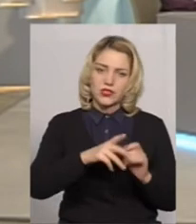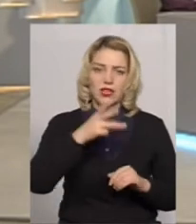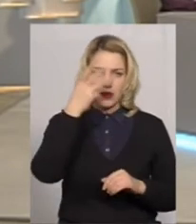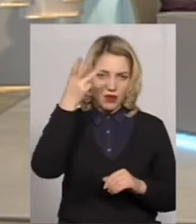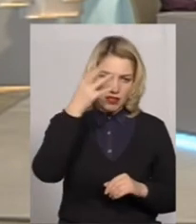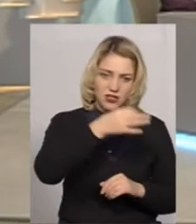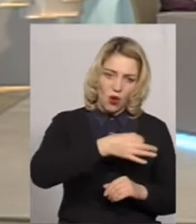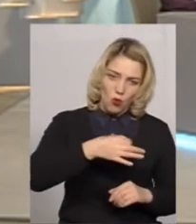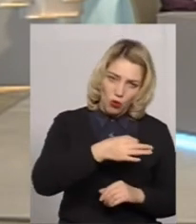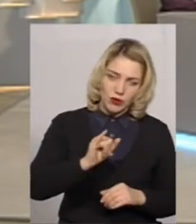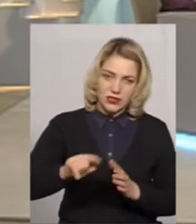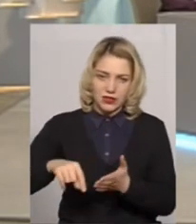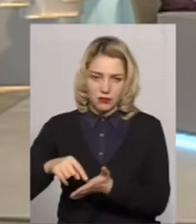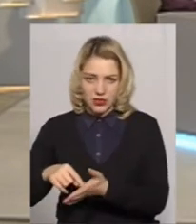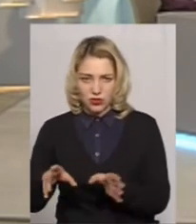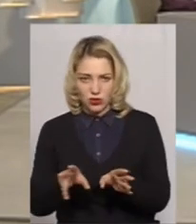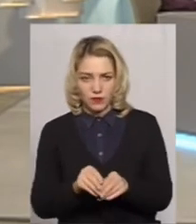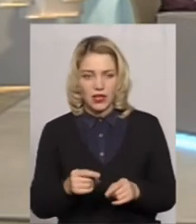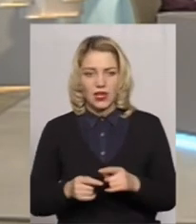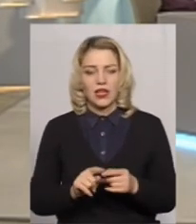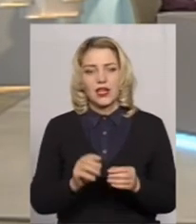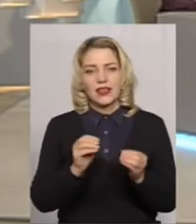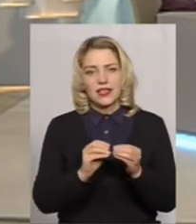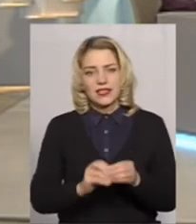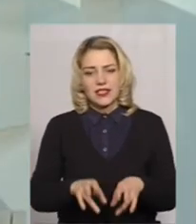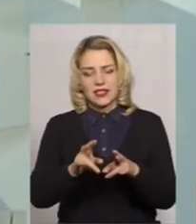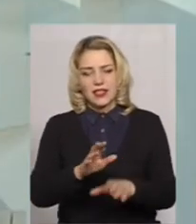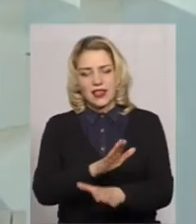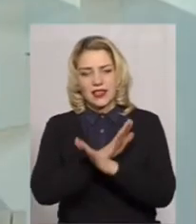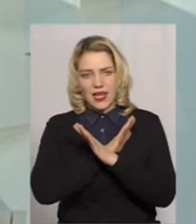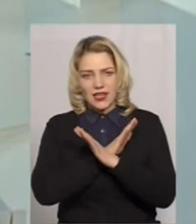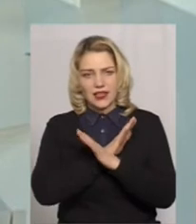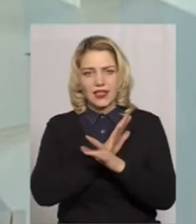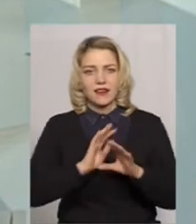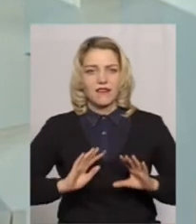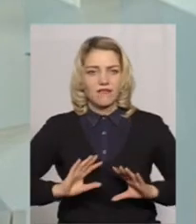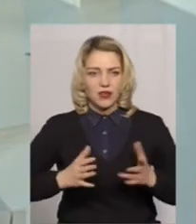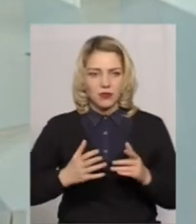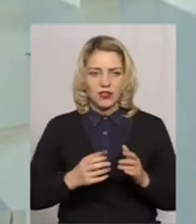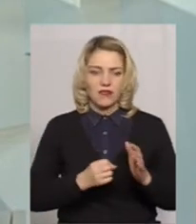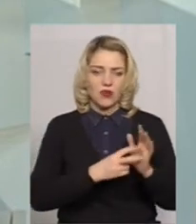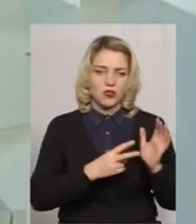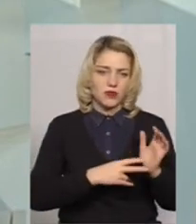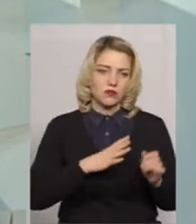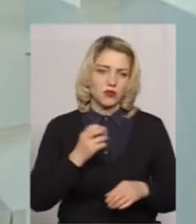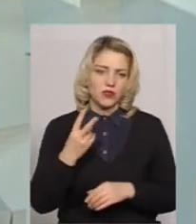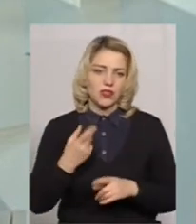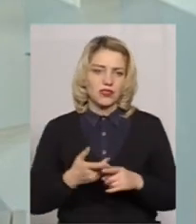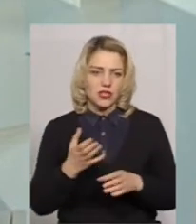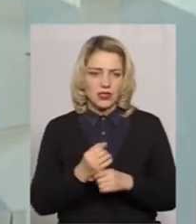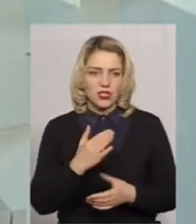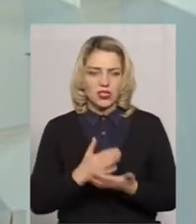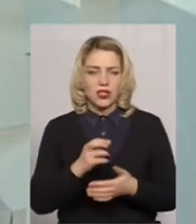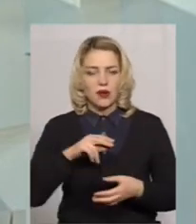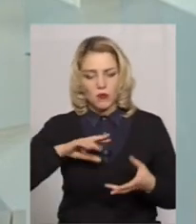Місто і область разом. А летальні випадки? 10 летальних випадків з смертельним наслідком, в 2017 році 12 було. Тобто зменшення